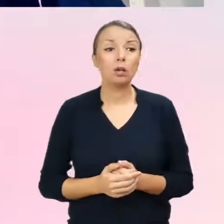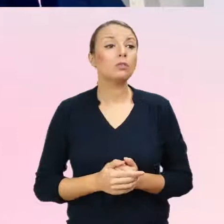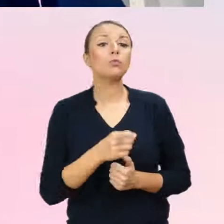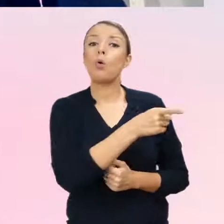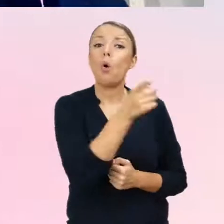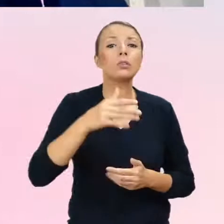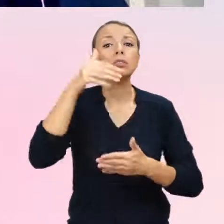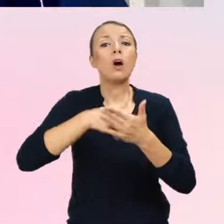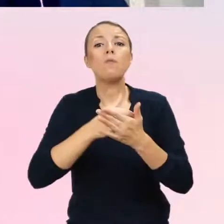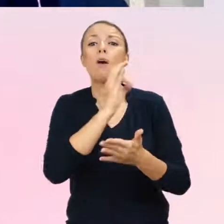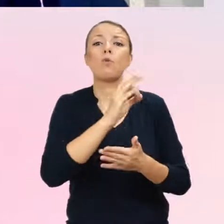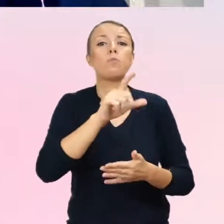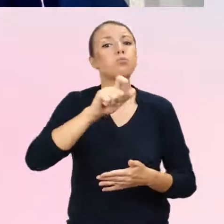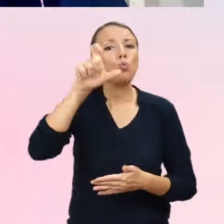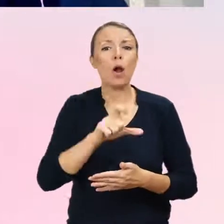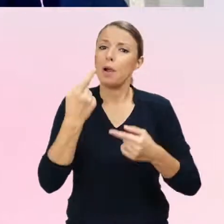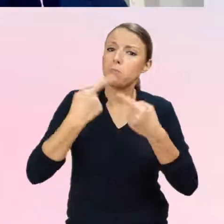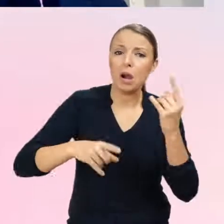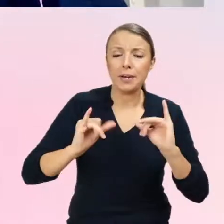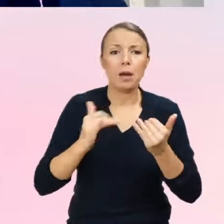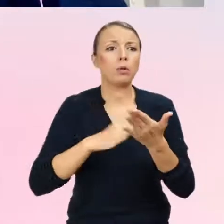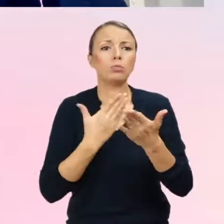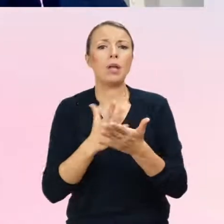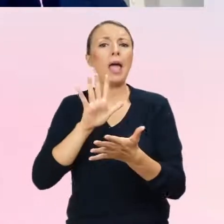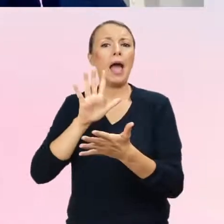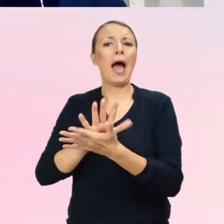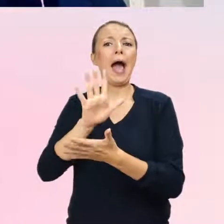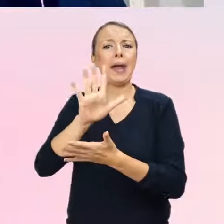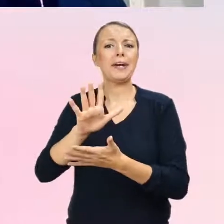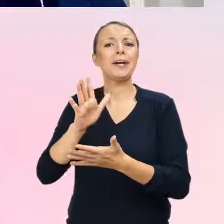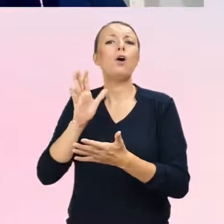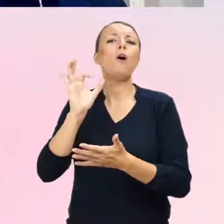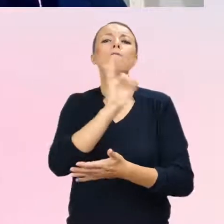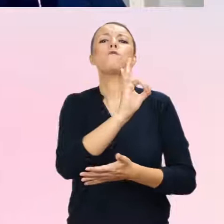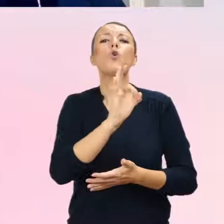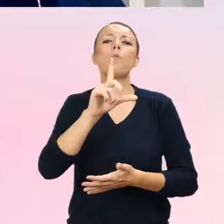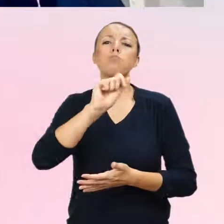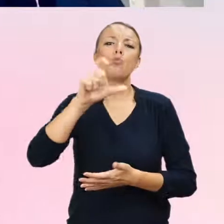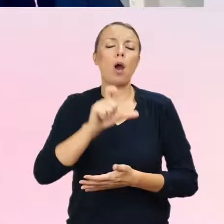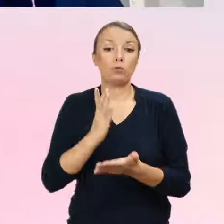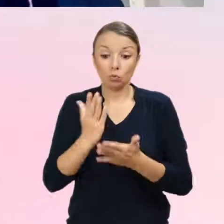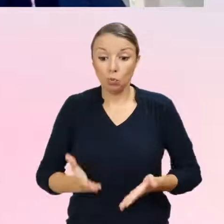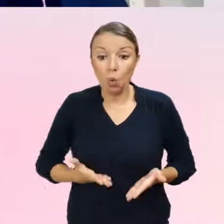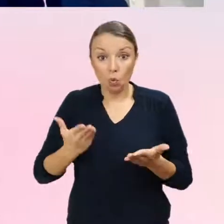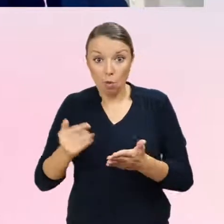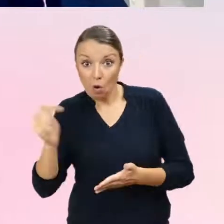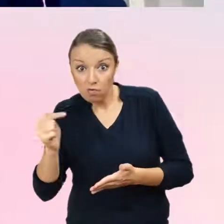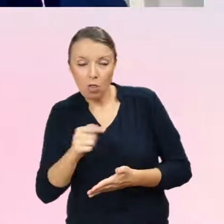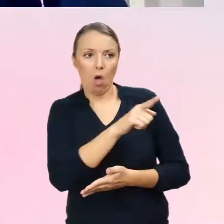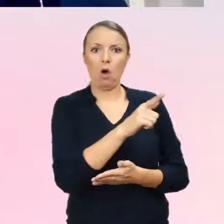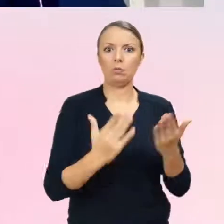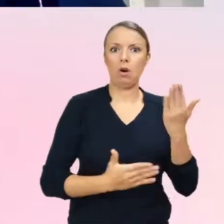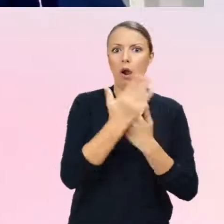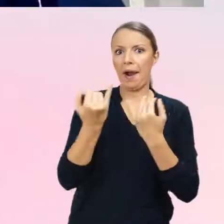z płcią, czy niecharakterystyczne z płcią przypisane przy urodzeniu już w bardzo młodym wieku, czyli tak